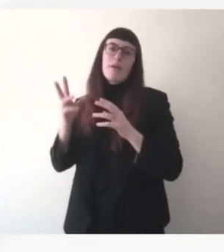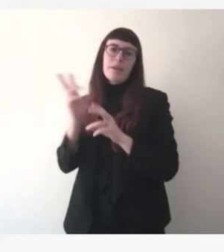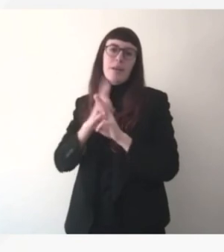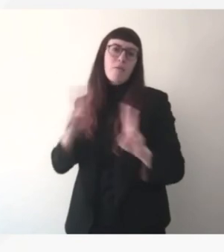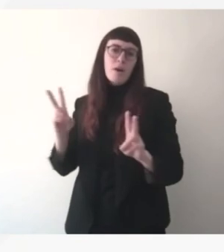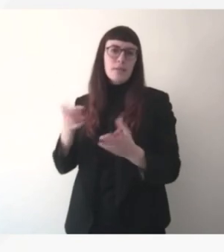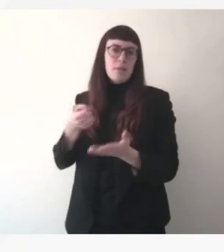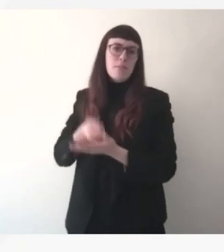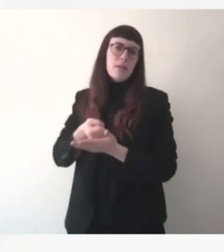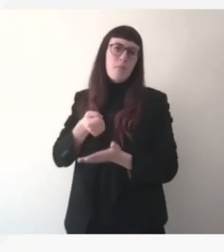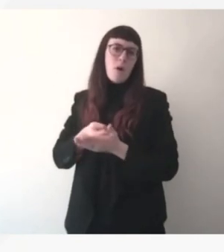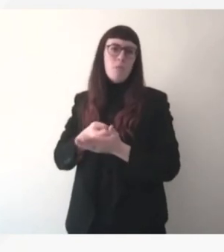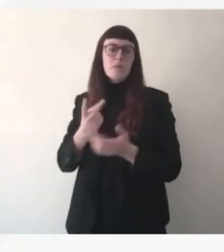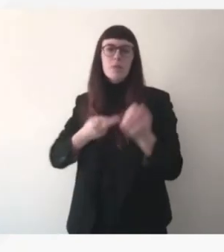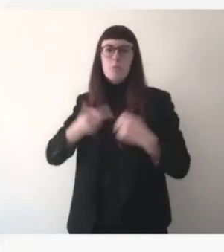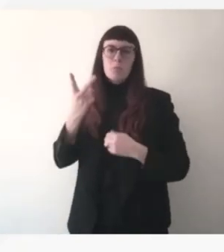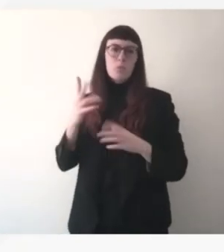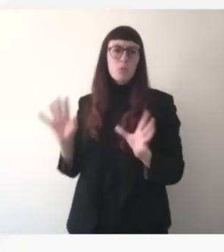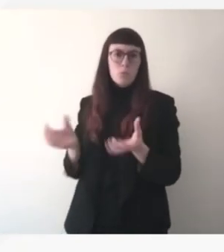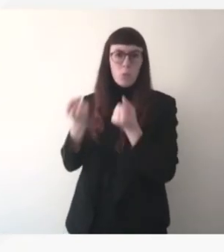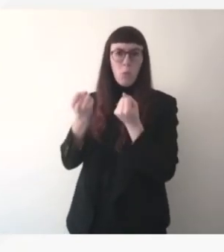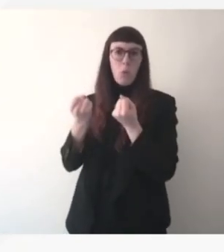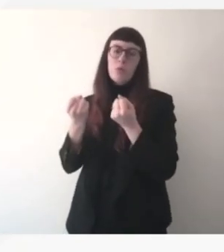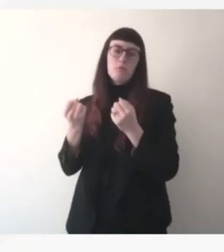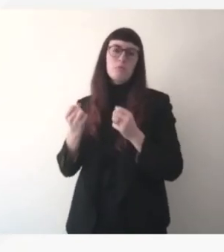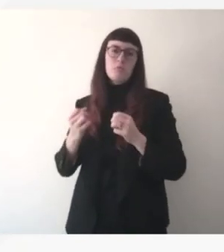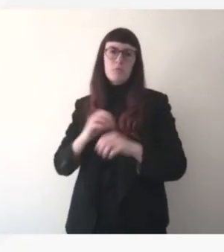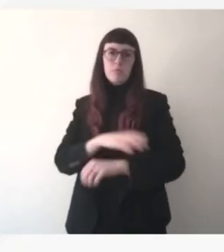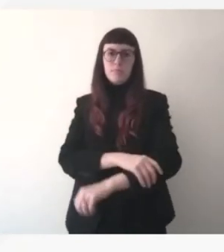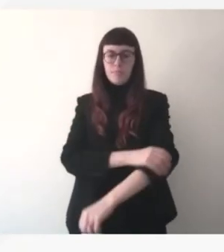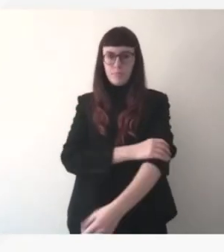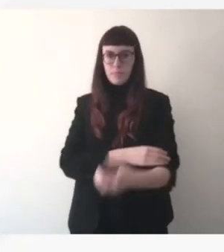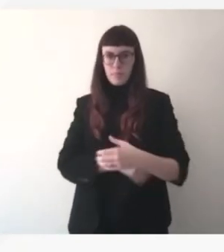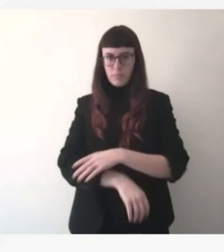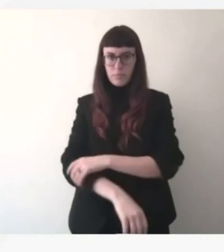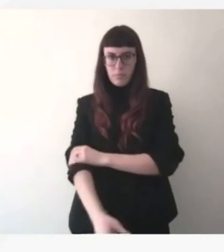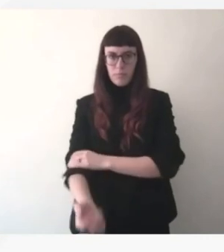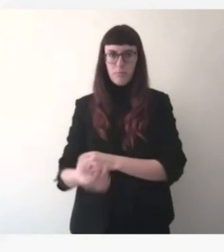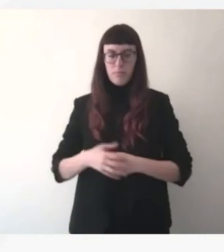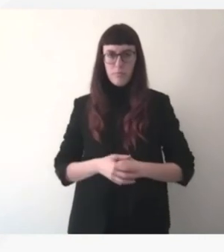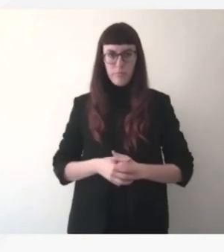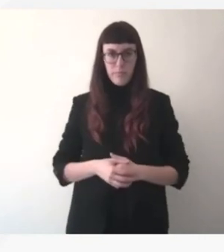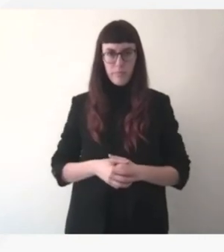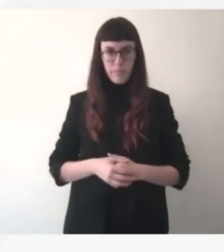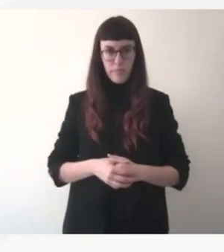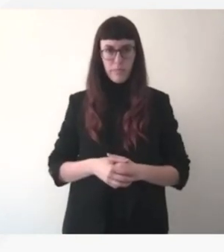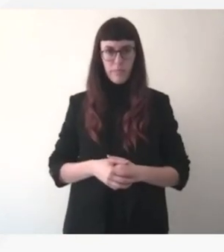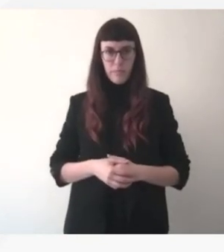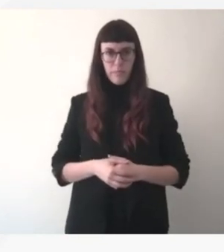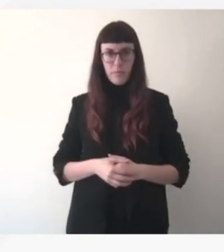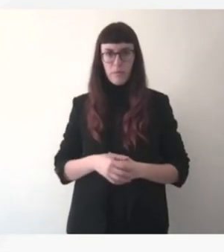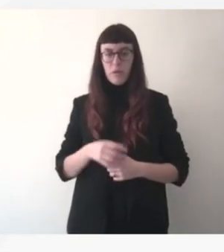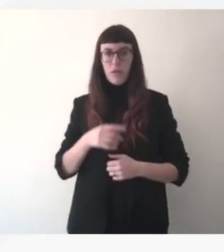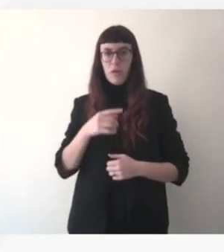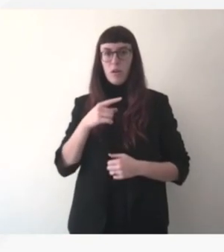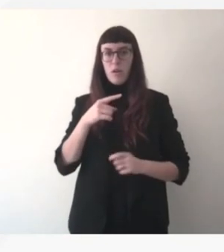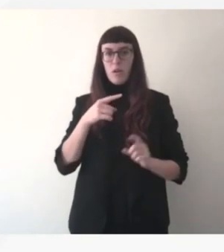beaucoup plus proche d'usage y compris d'usage personnel et individuel qu'on peut le faire évidemment avec les infrastructures Méo ou Léo